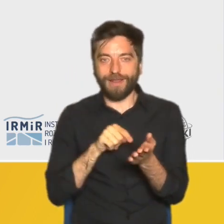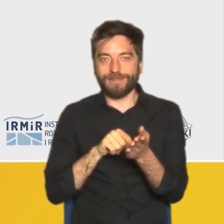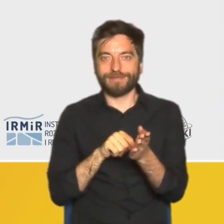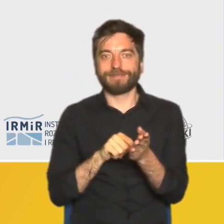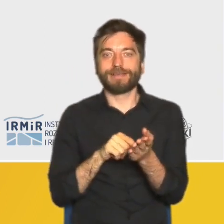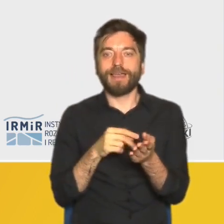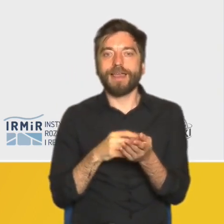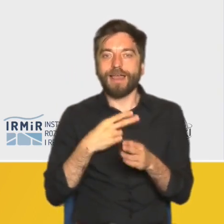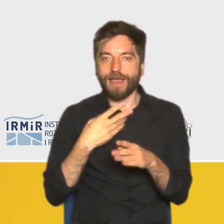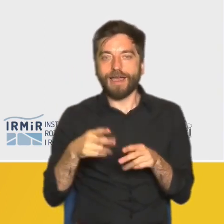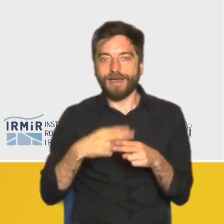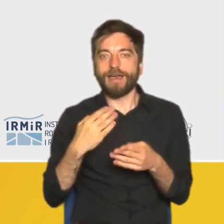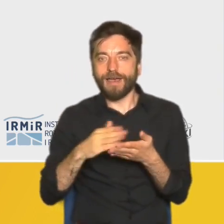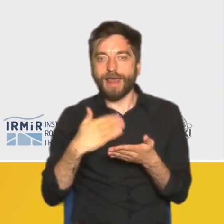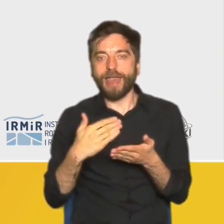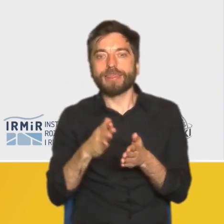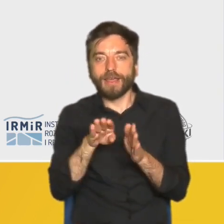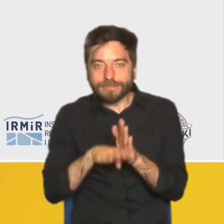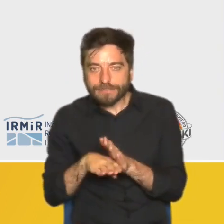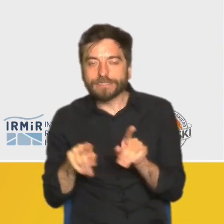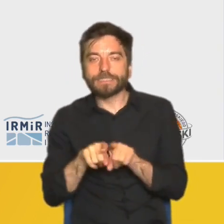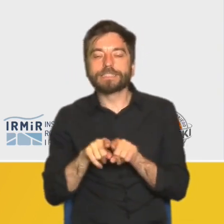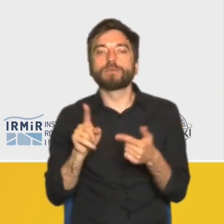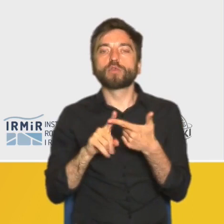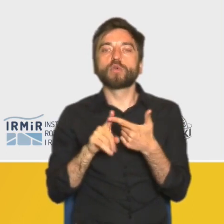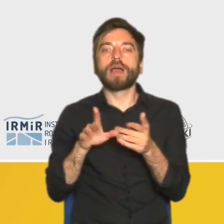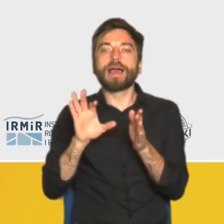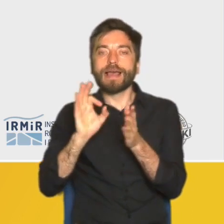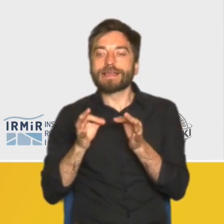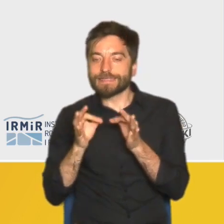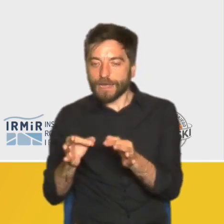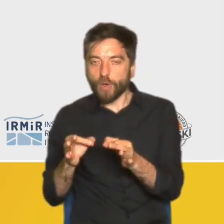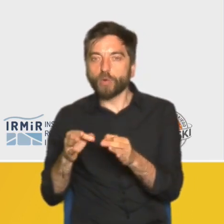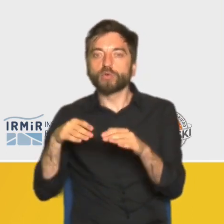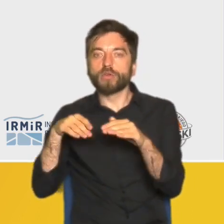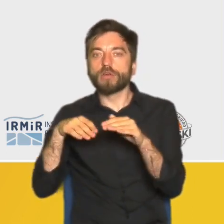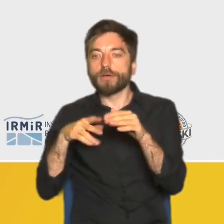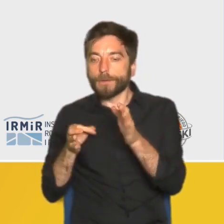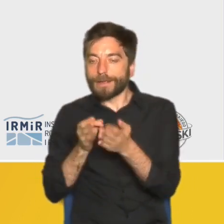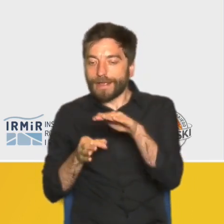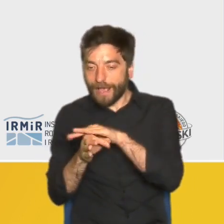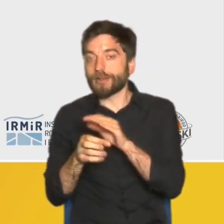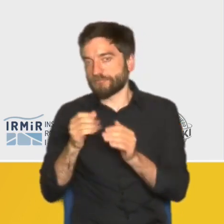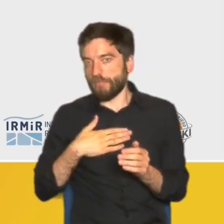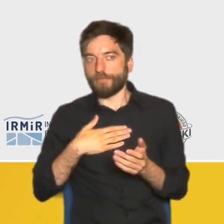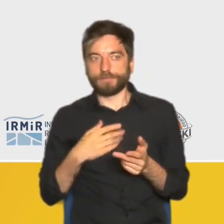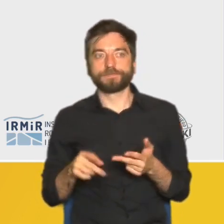i bezpłatną przestrzeń do przechowywania samochodu. Dwa, to jest zamieszkiwanie w pobliżu naturalnego krajobrazu.